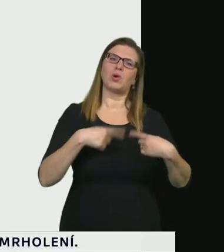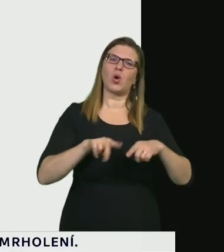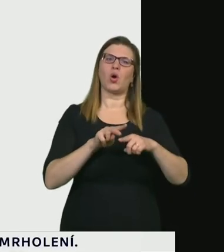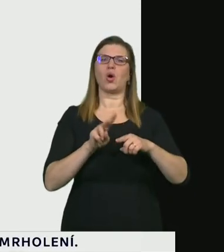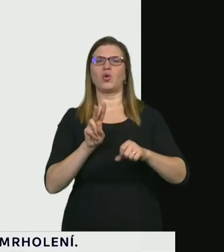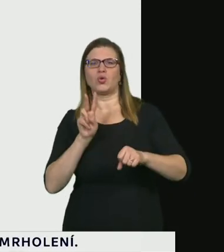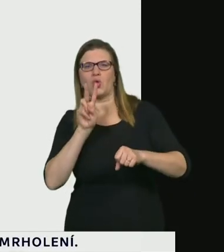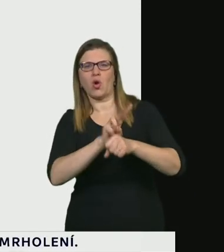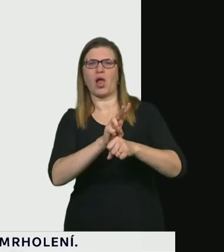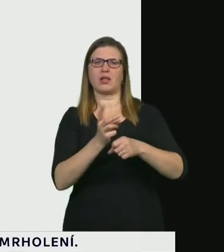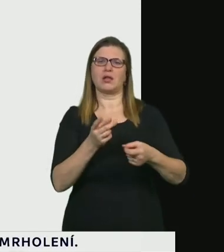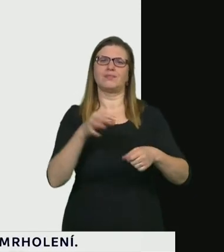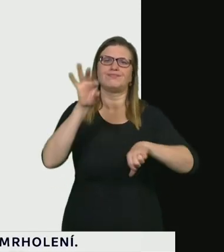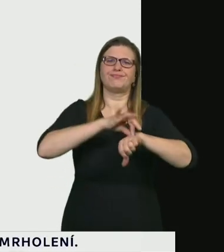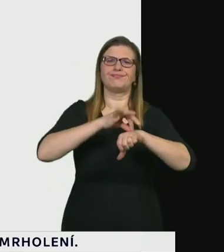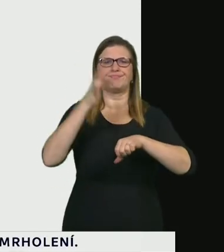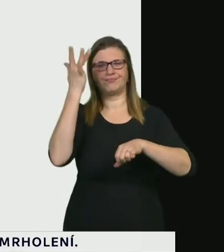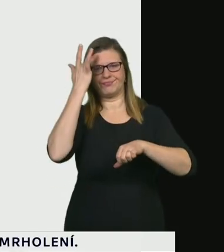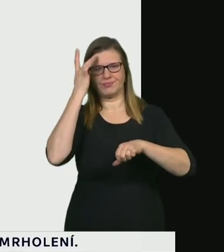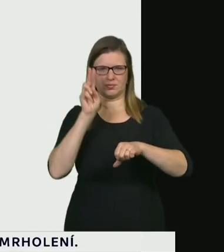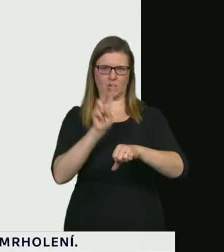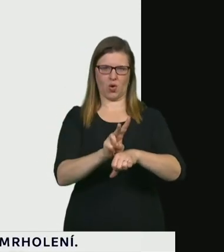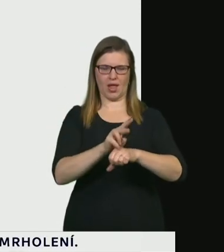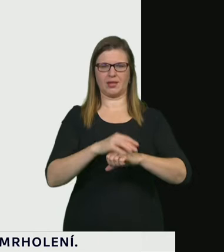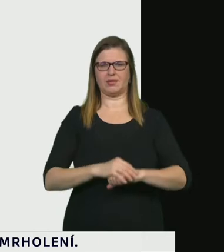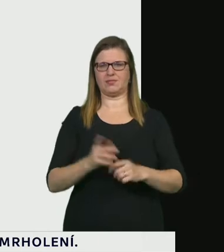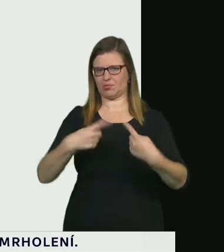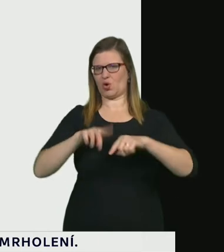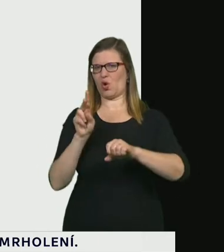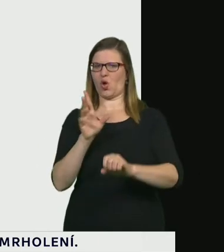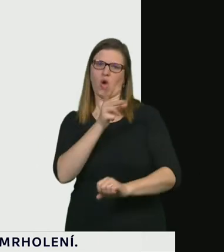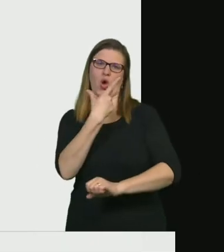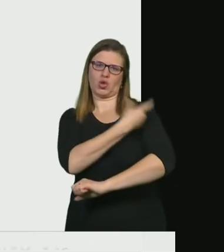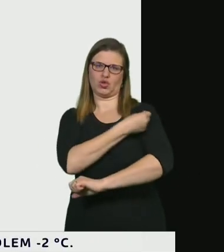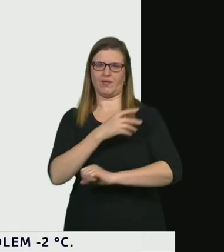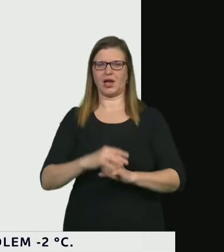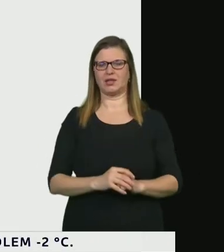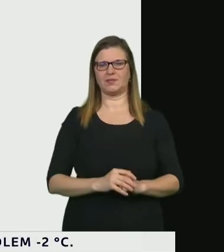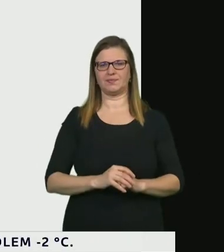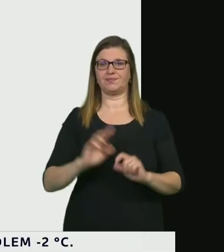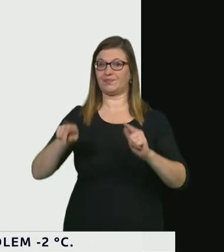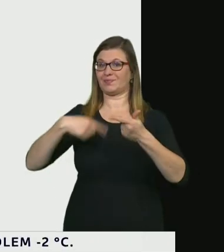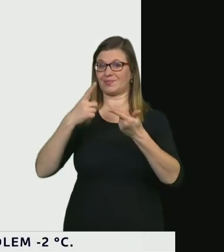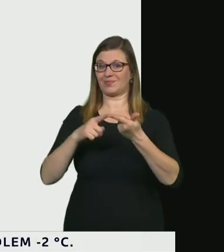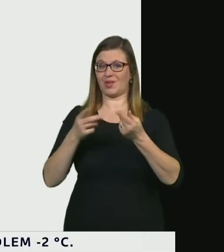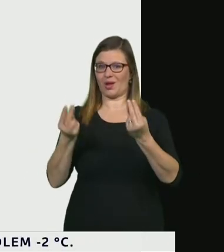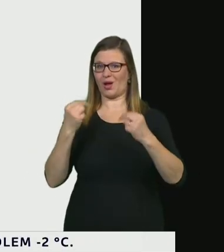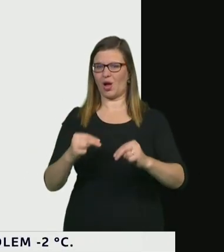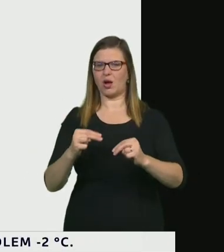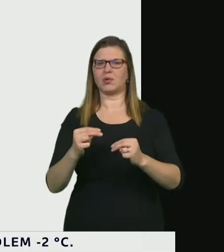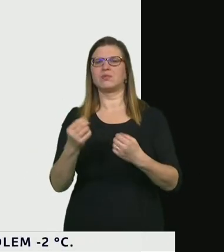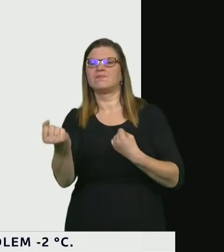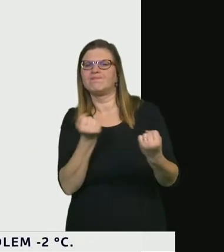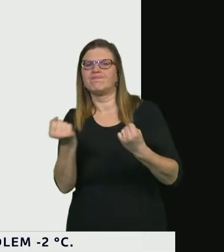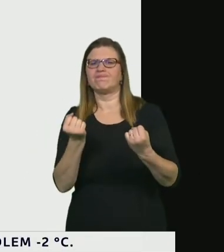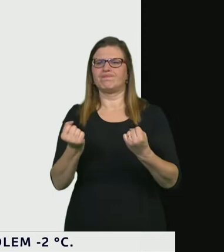dohledu. Další poměrně širokou oblasti je oblast logistiky,